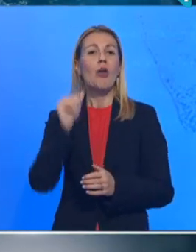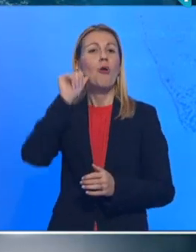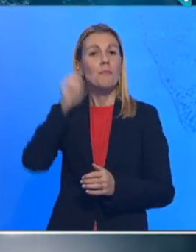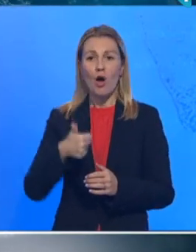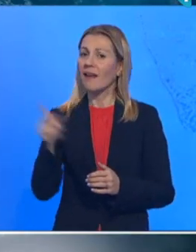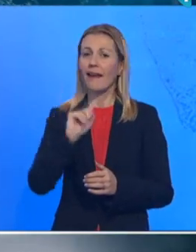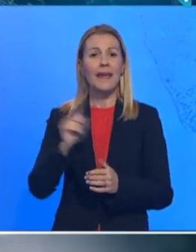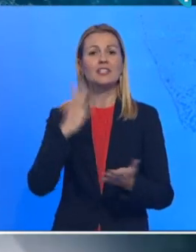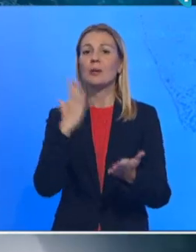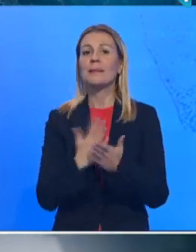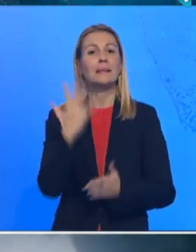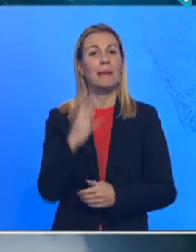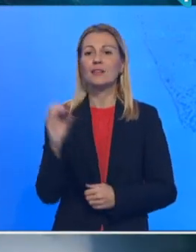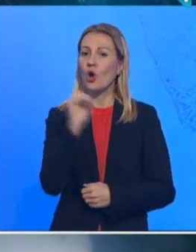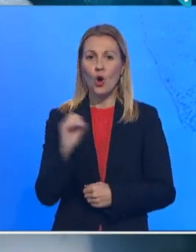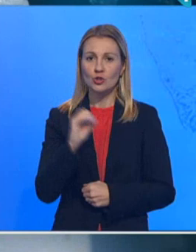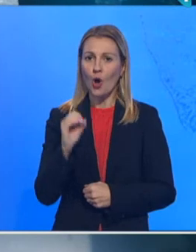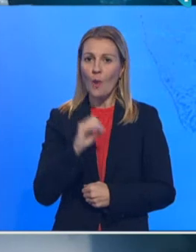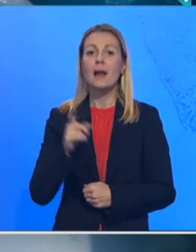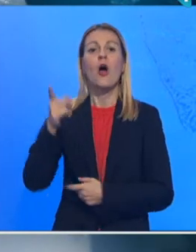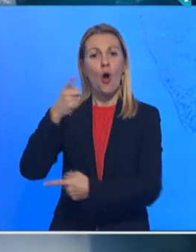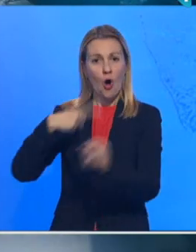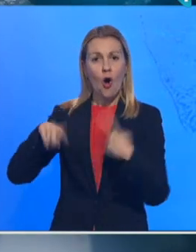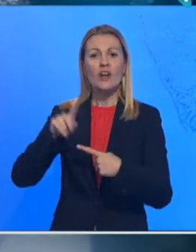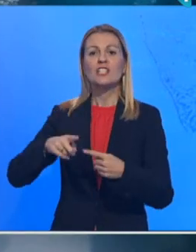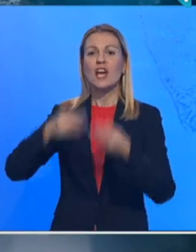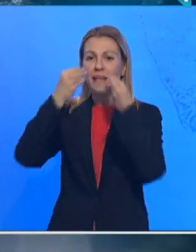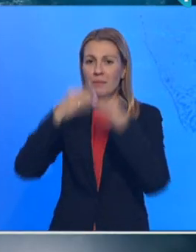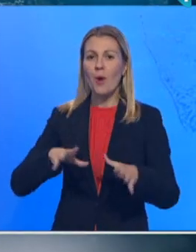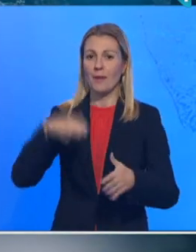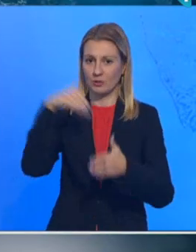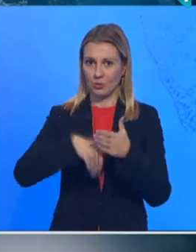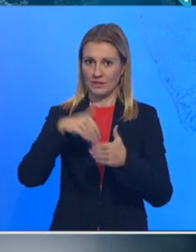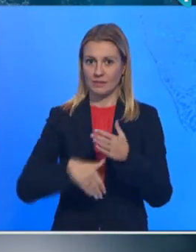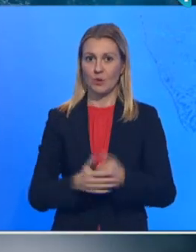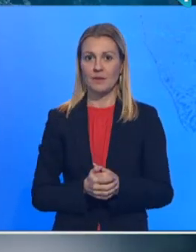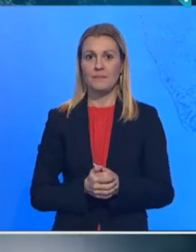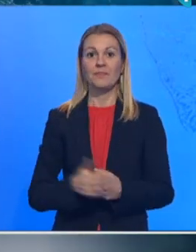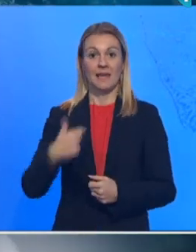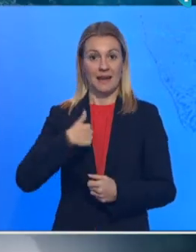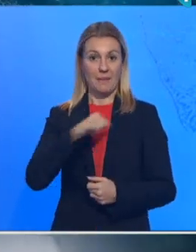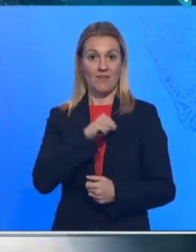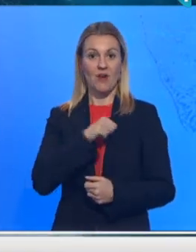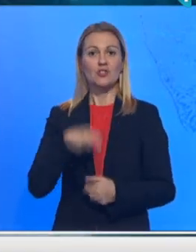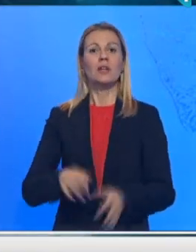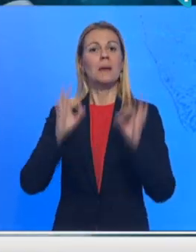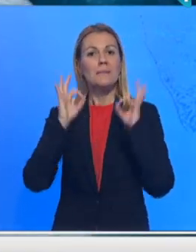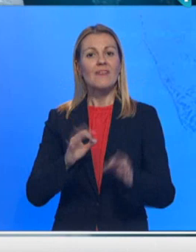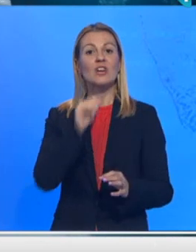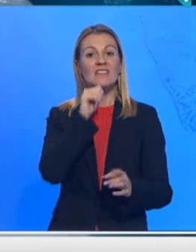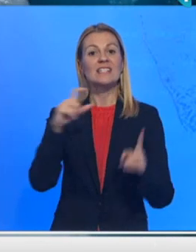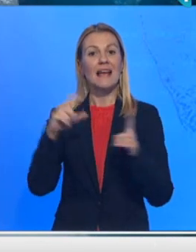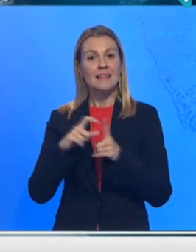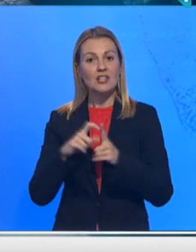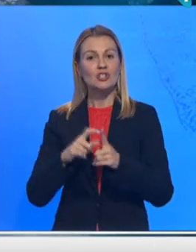neće biti uopšte 5. oktobera, oni će da propadu na izborima. Nama u oveđanima prava mera Ivica